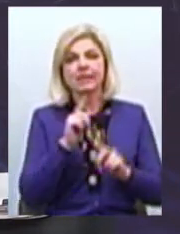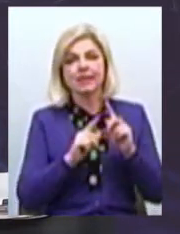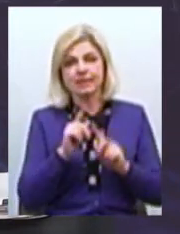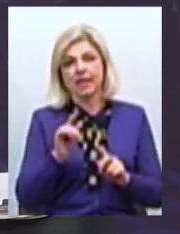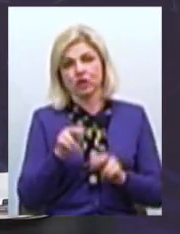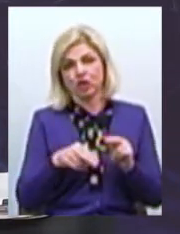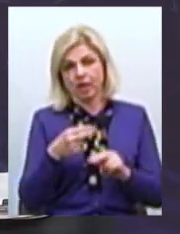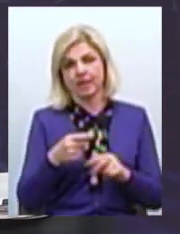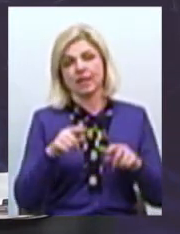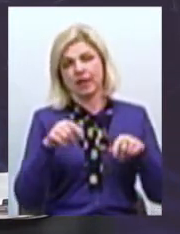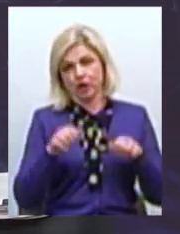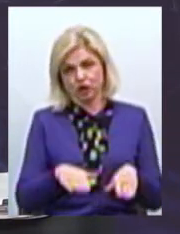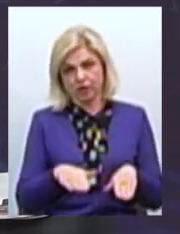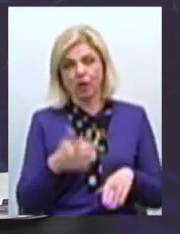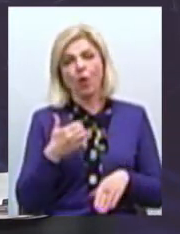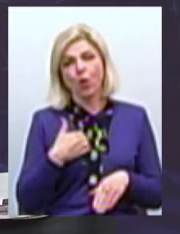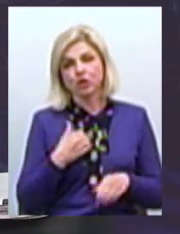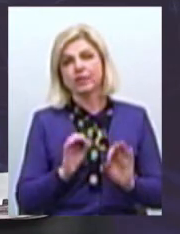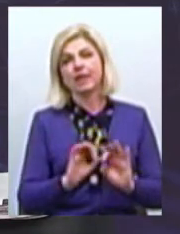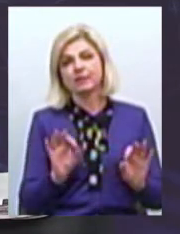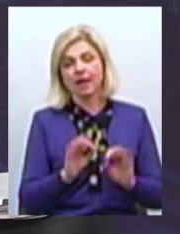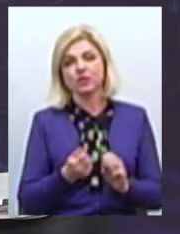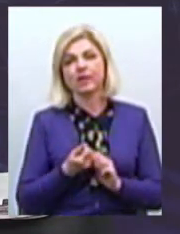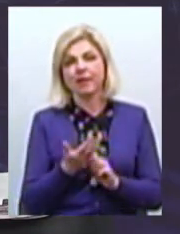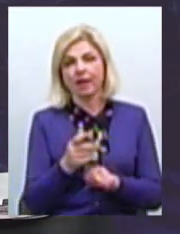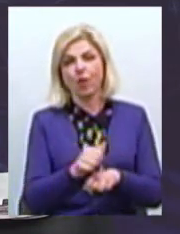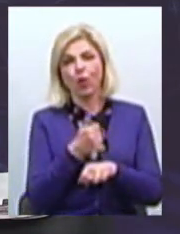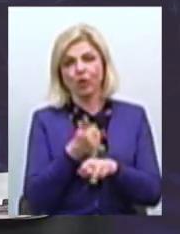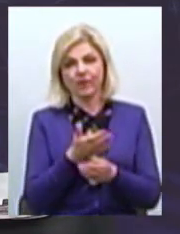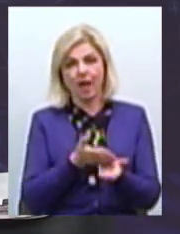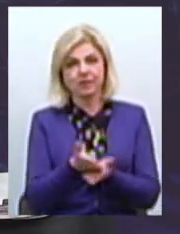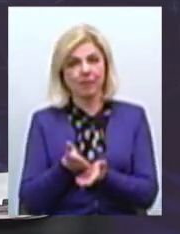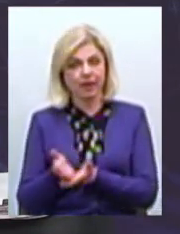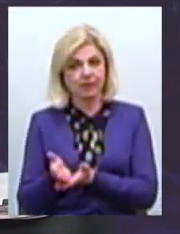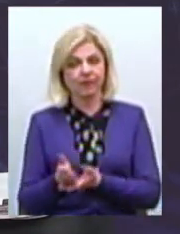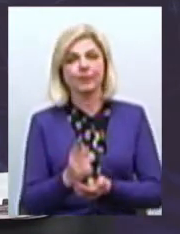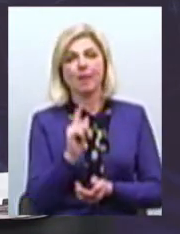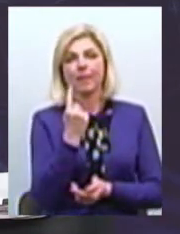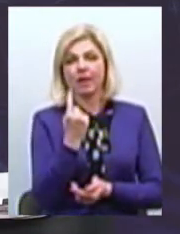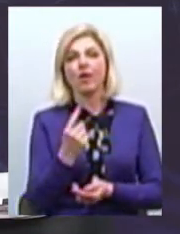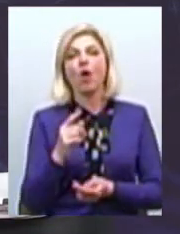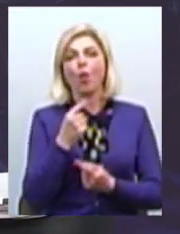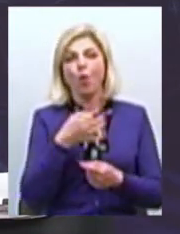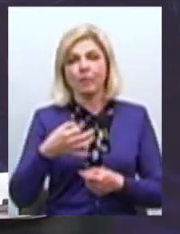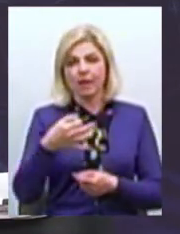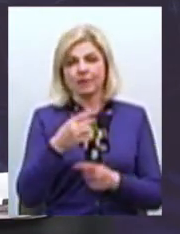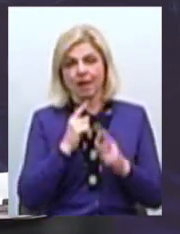рішення Хотілося б зазначити декілька головних аспектів По-перше, обласна рада